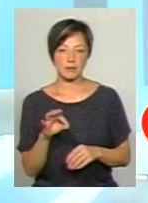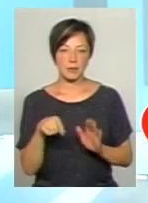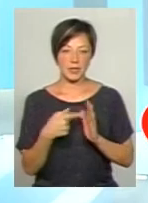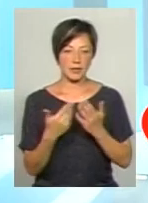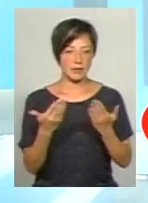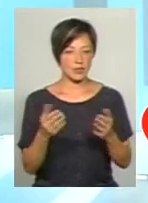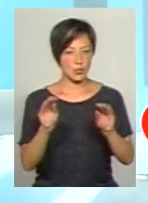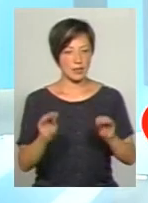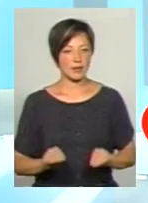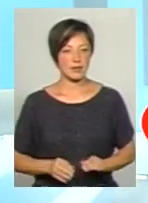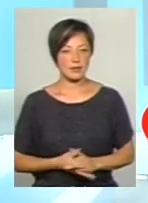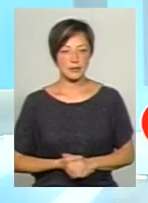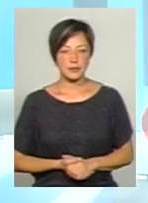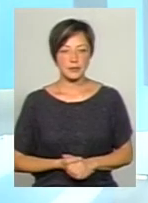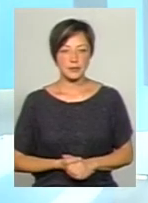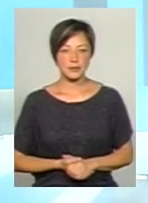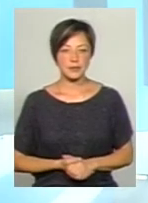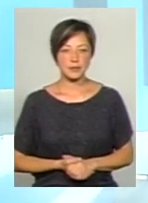вашої декларації. Прошу, відео.